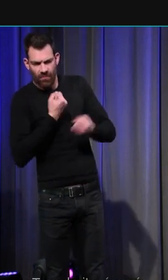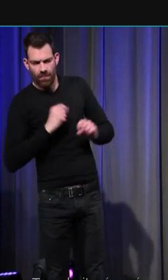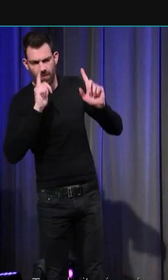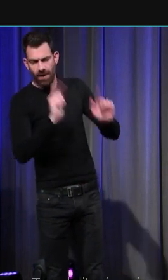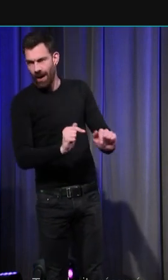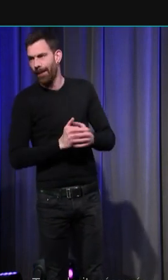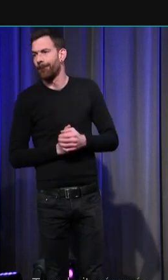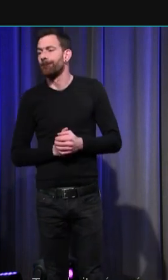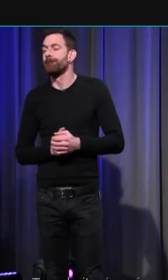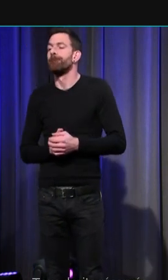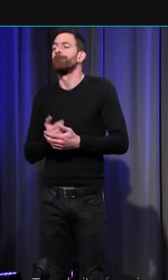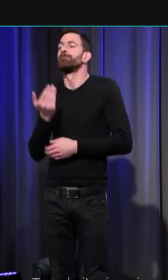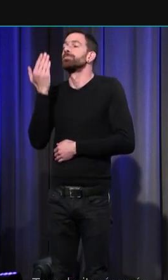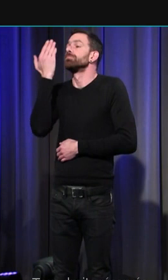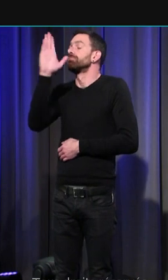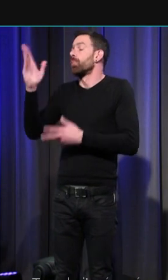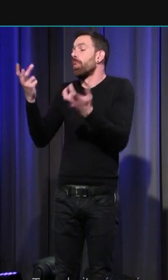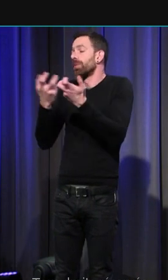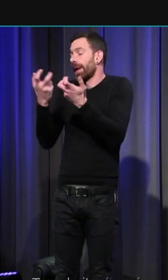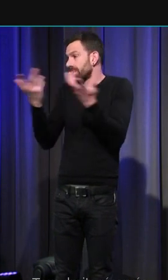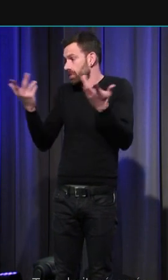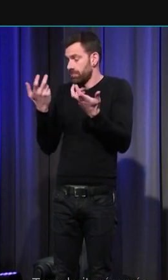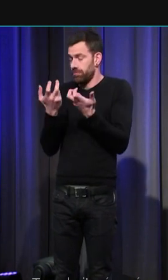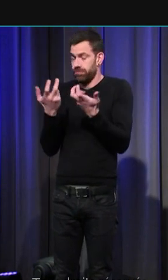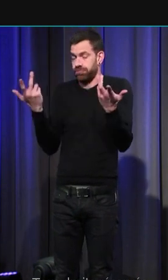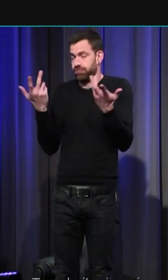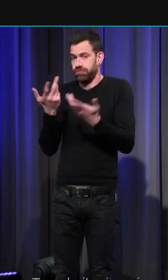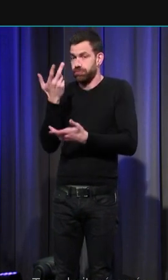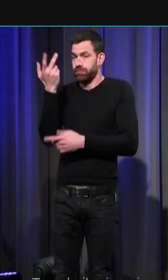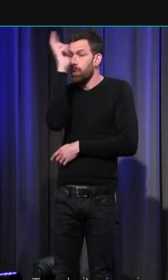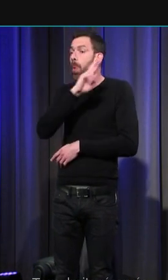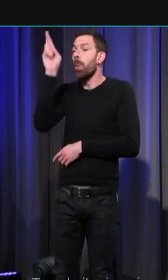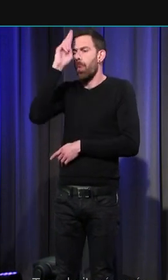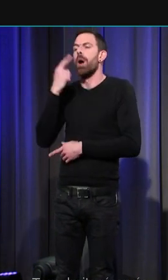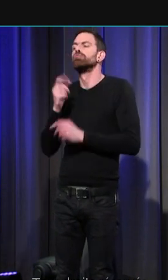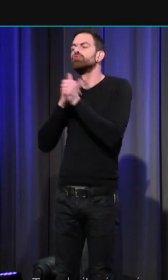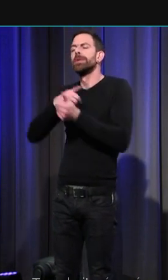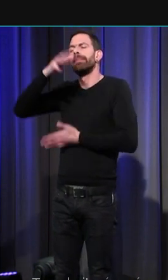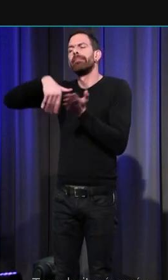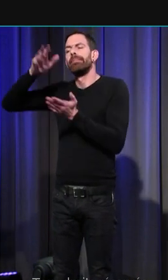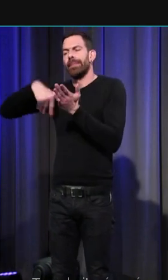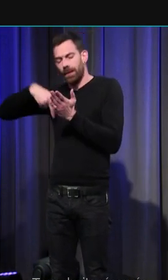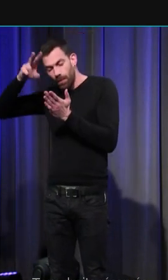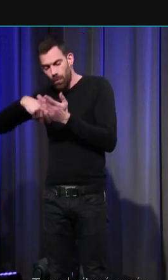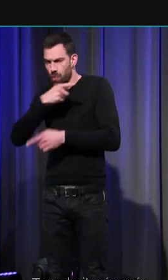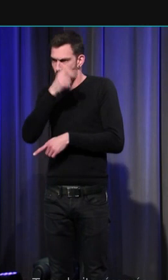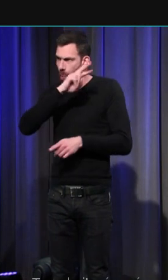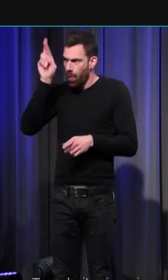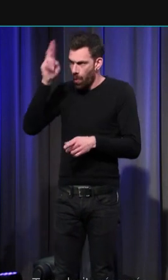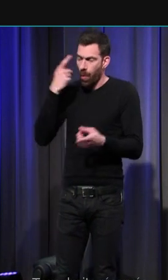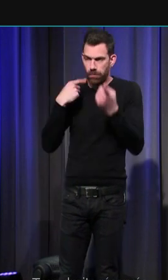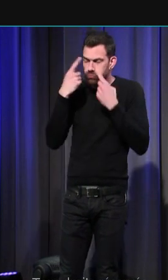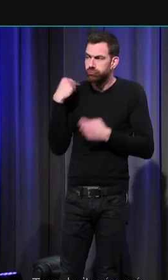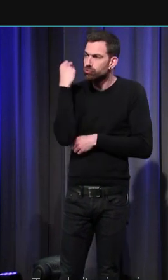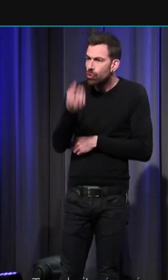ainsi autre exemple dans d'autres domaines les rois à en croire les chroniqueurs pleurent souvent pleurent